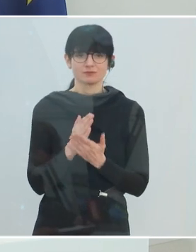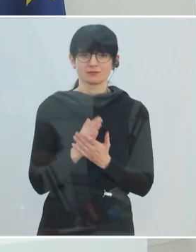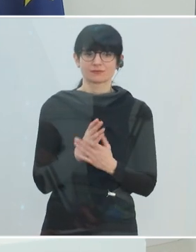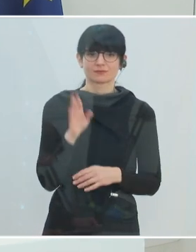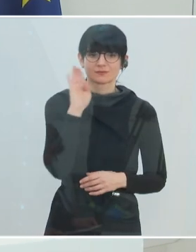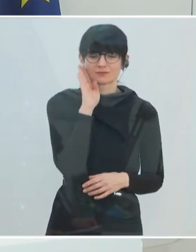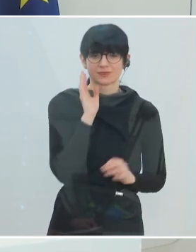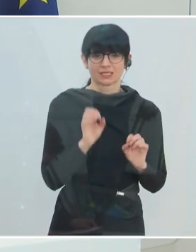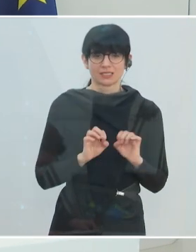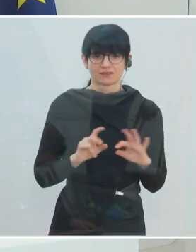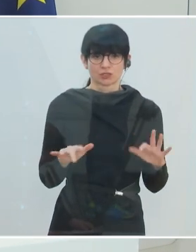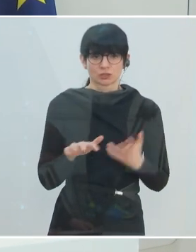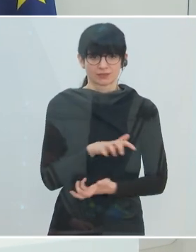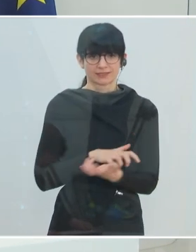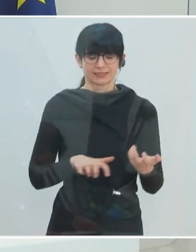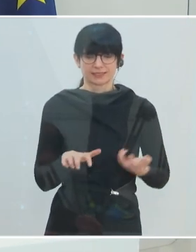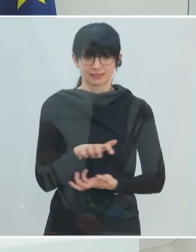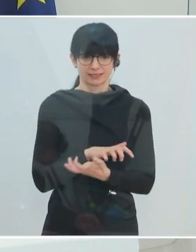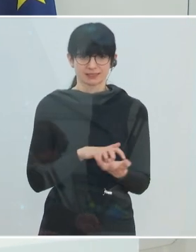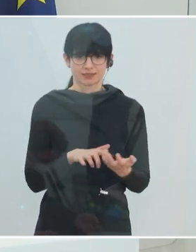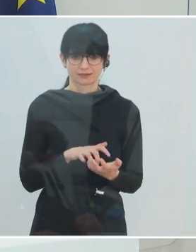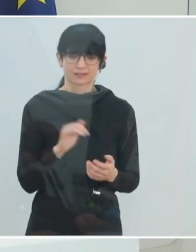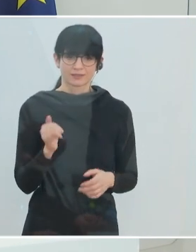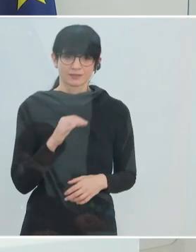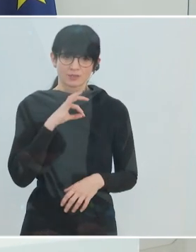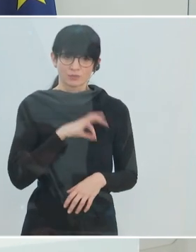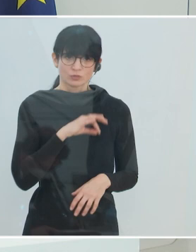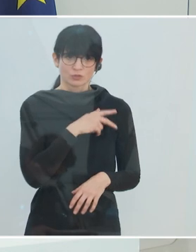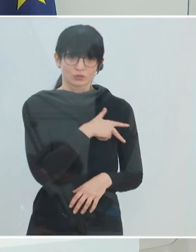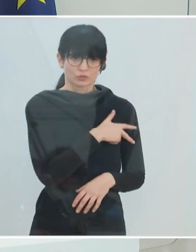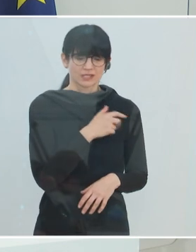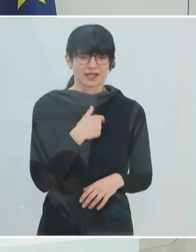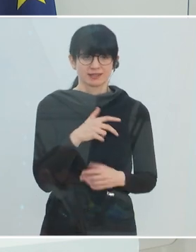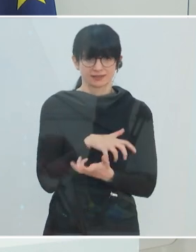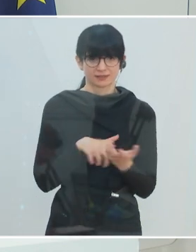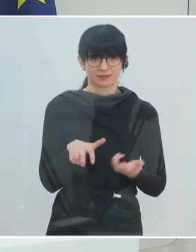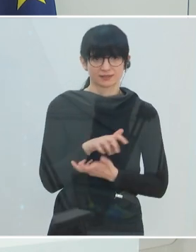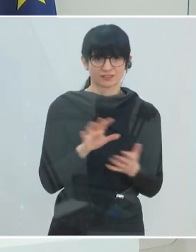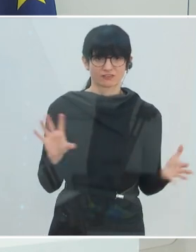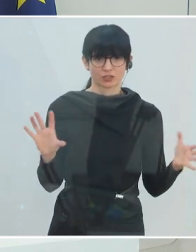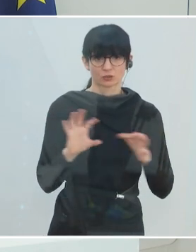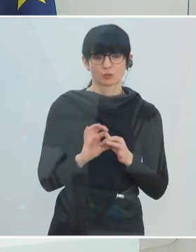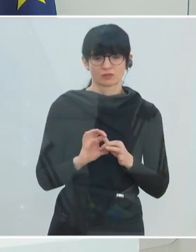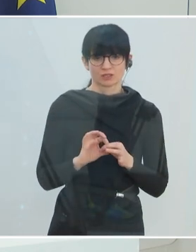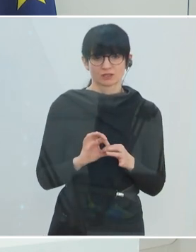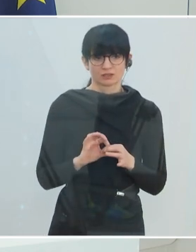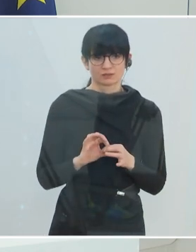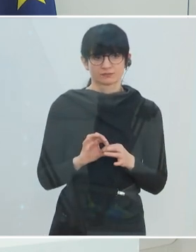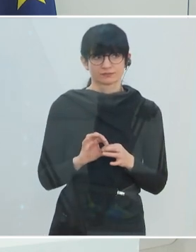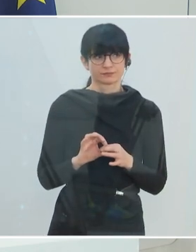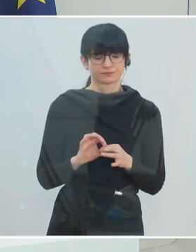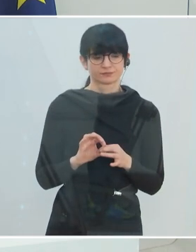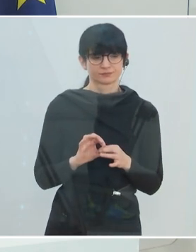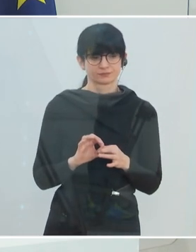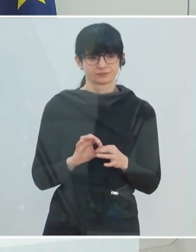Infektionskrise immer mit einer psychosozialen Krise verbunden. Ganz untrennbar damit verbunden.